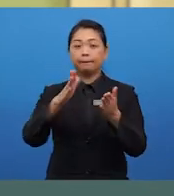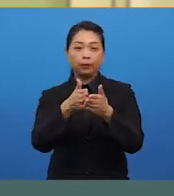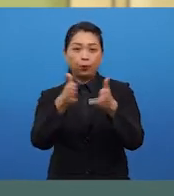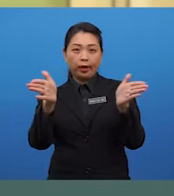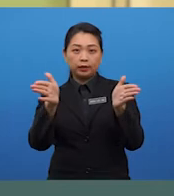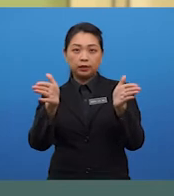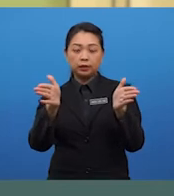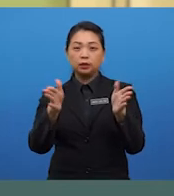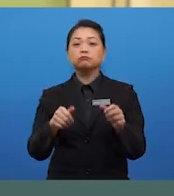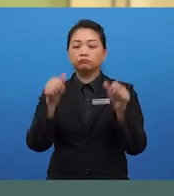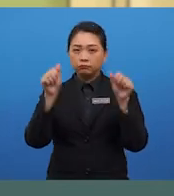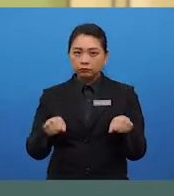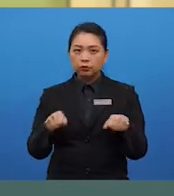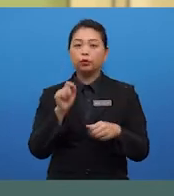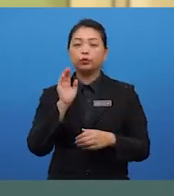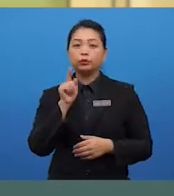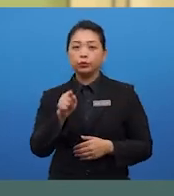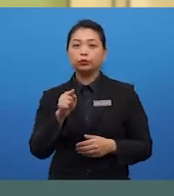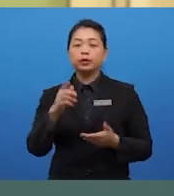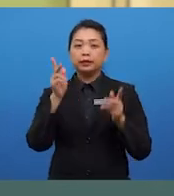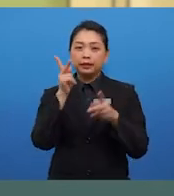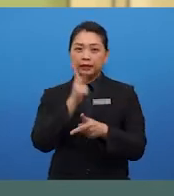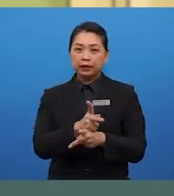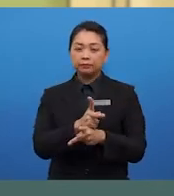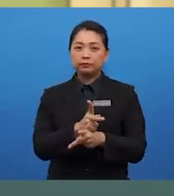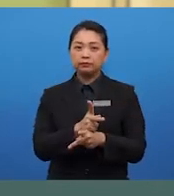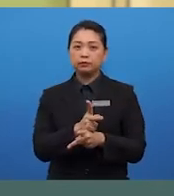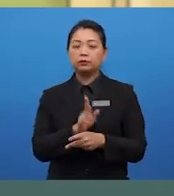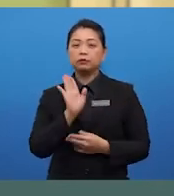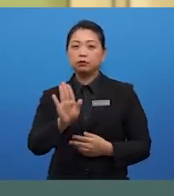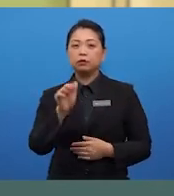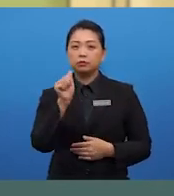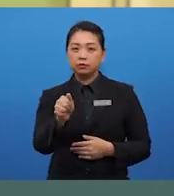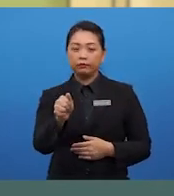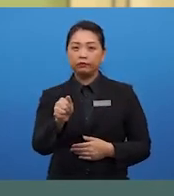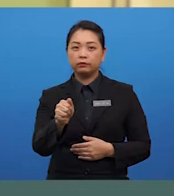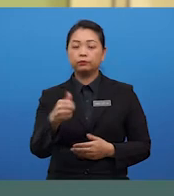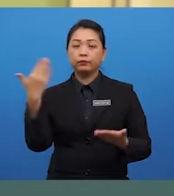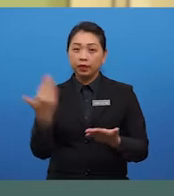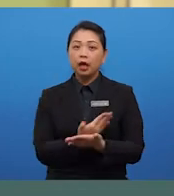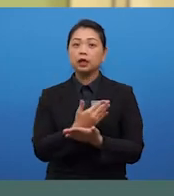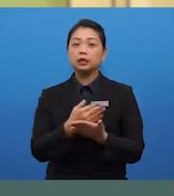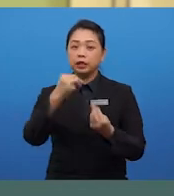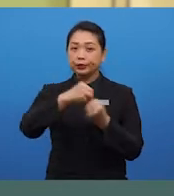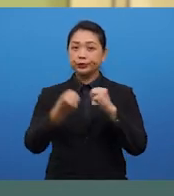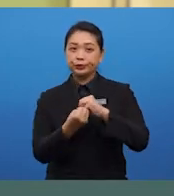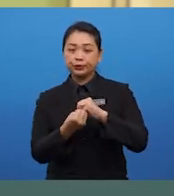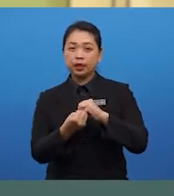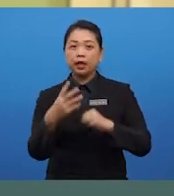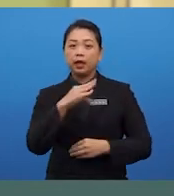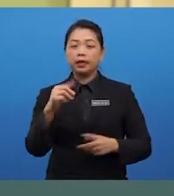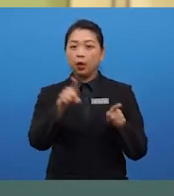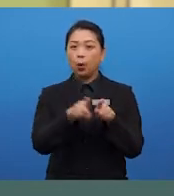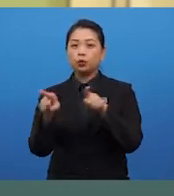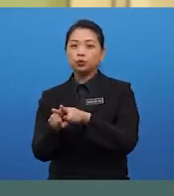in order to enable you to keep yourself abreast with current issues and also